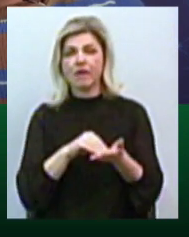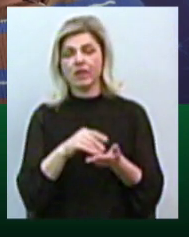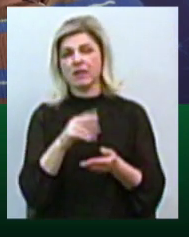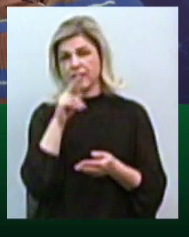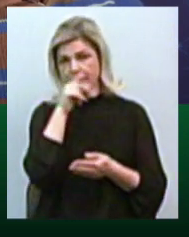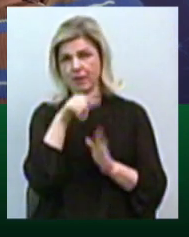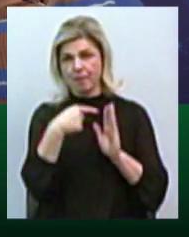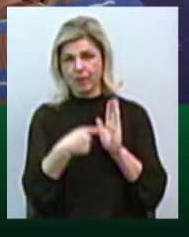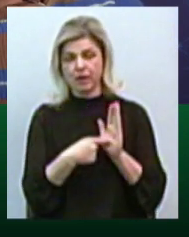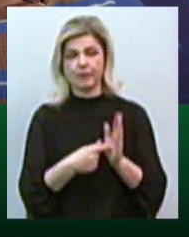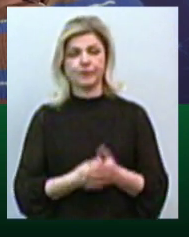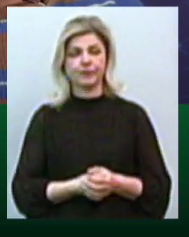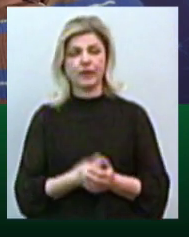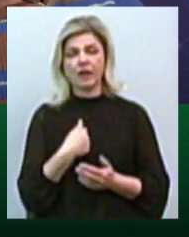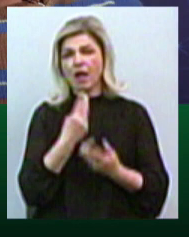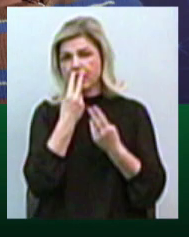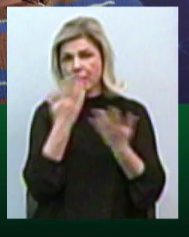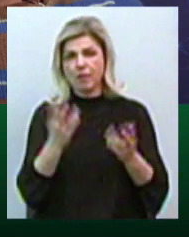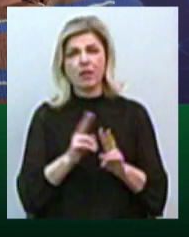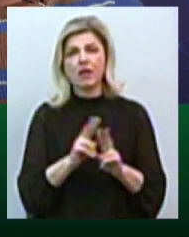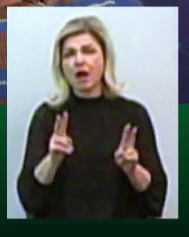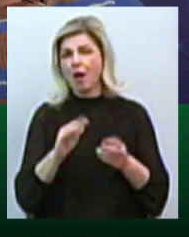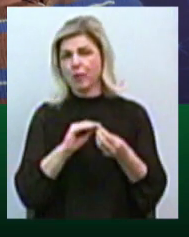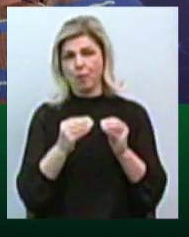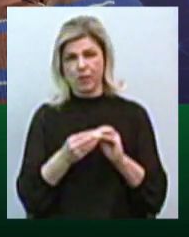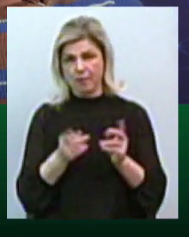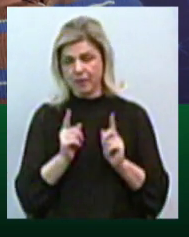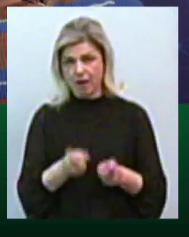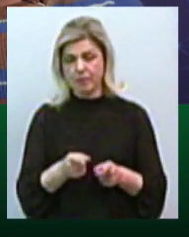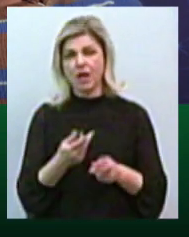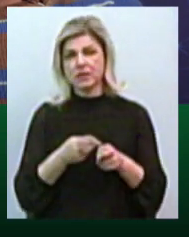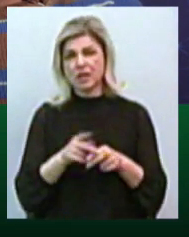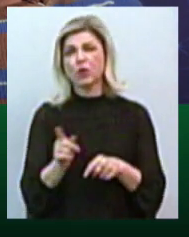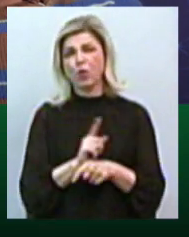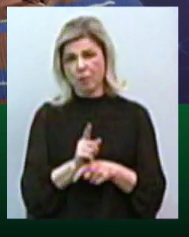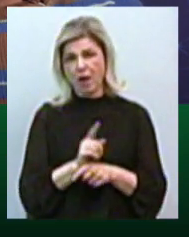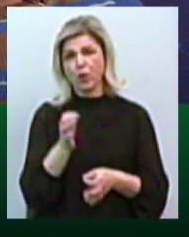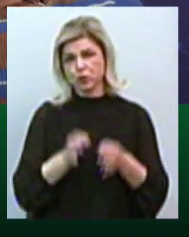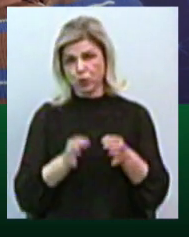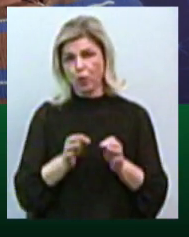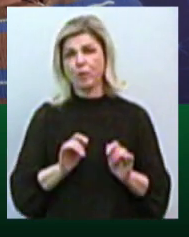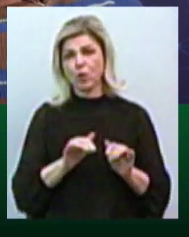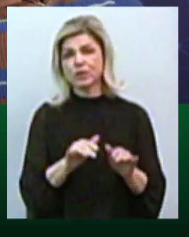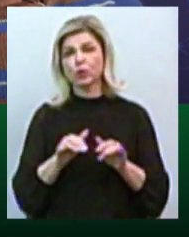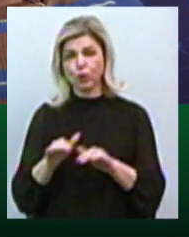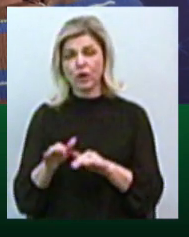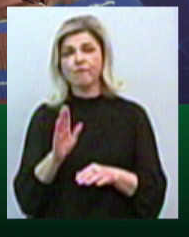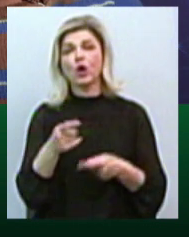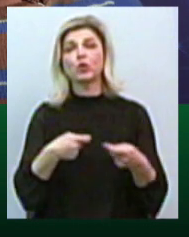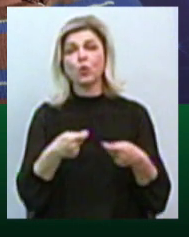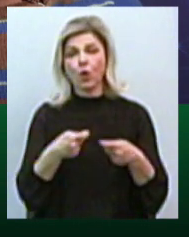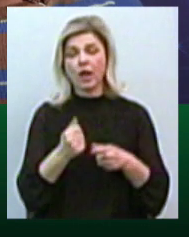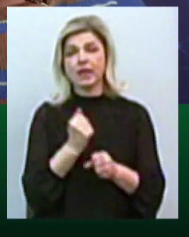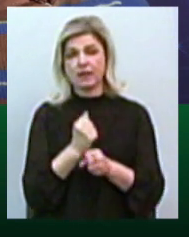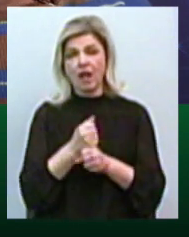обжаловування торги, я не бачу там ніяких проблем насправді. Це йде нормальна судова процедура. Торги зроблені під